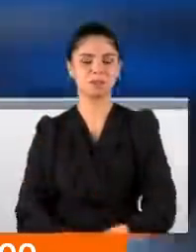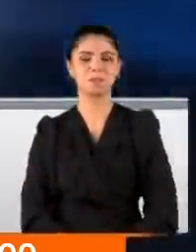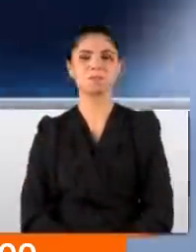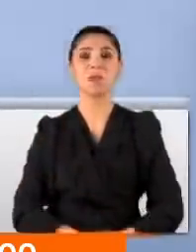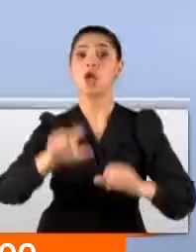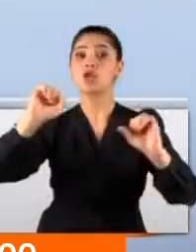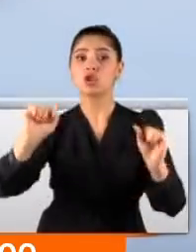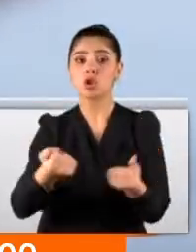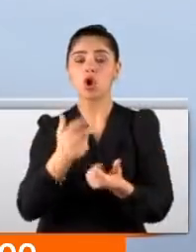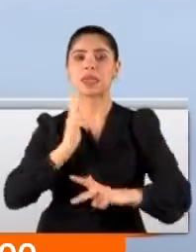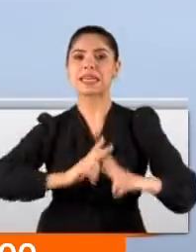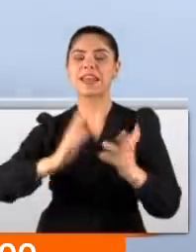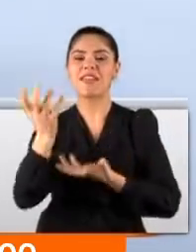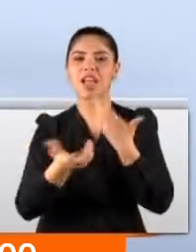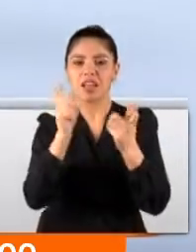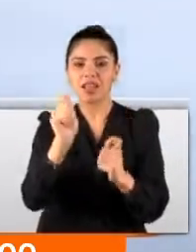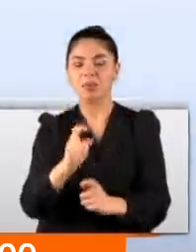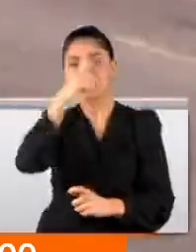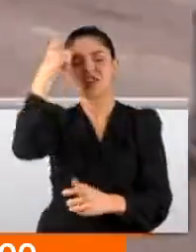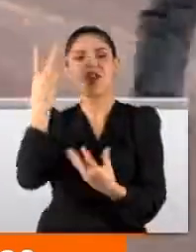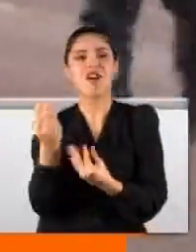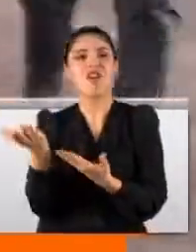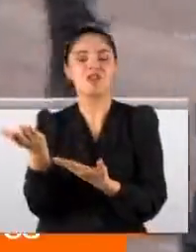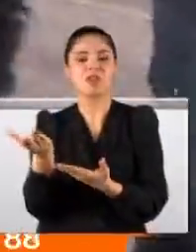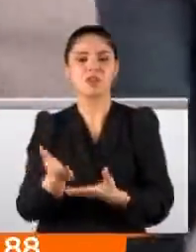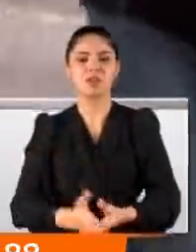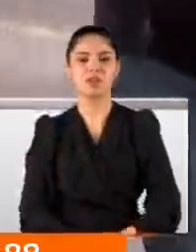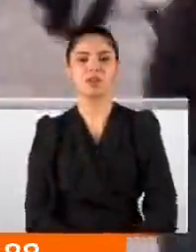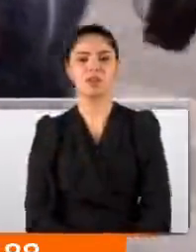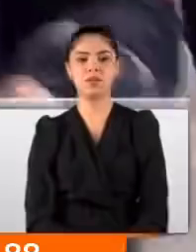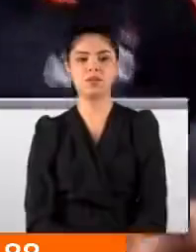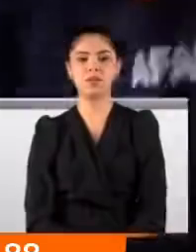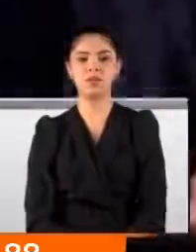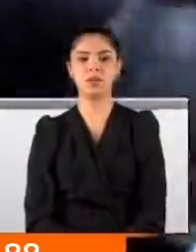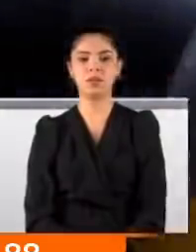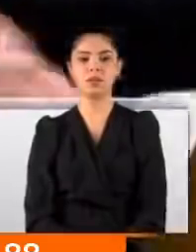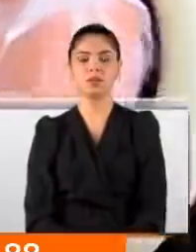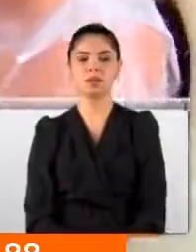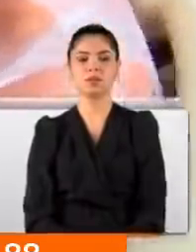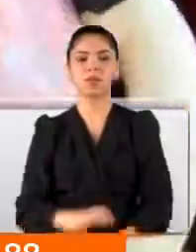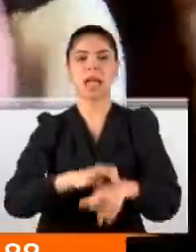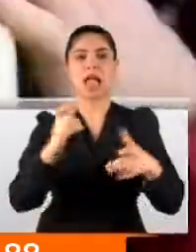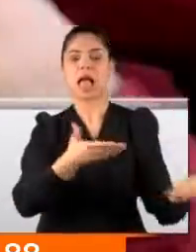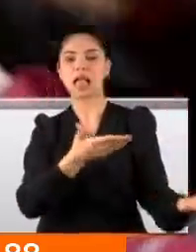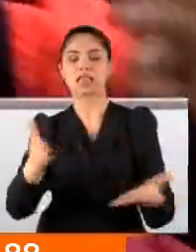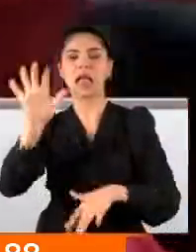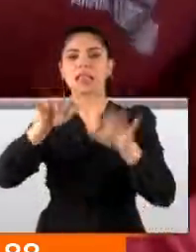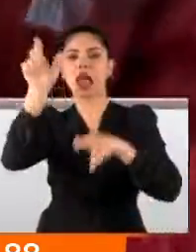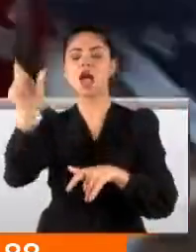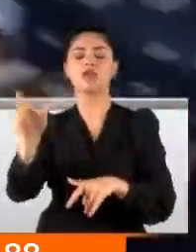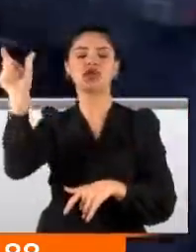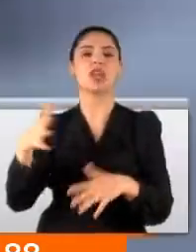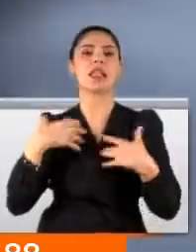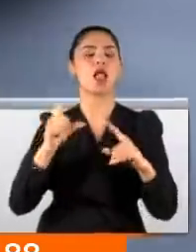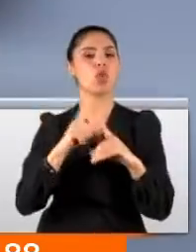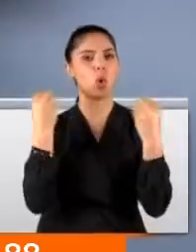Dondurucu soğukta kıyafetlerini yakarak ısınmışlardı. Geçmiş olsun. Sağ olun, çok teşekkürler. Çok sağ olun. Hastaneye kaldırılan dağcıların sağlık